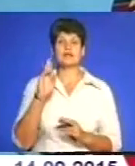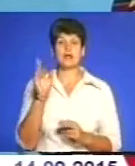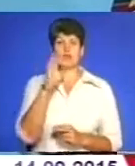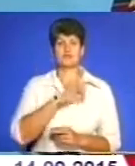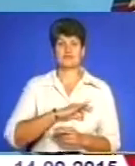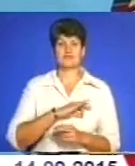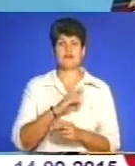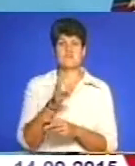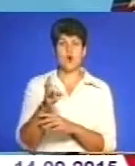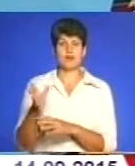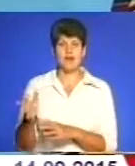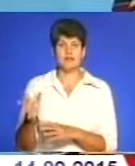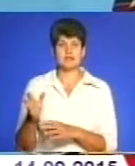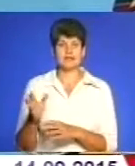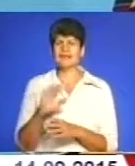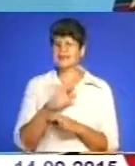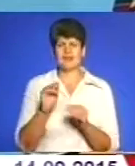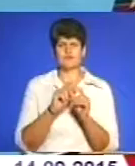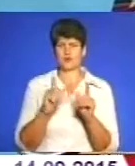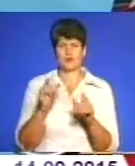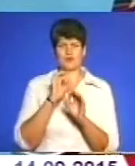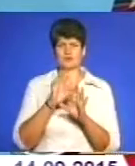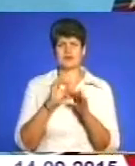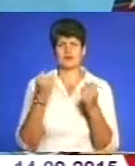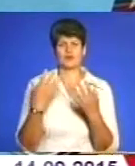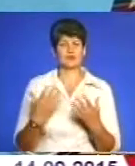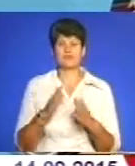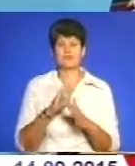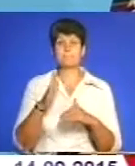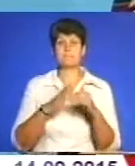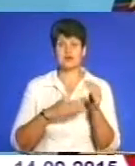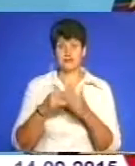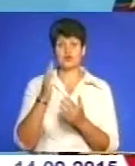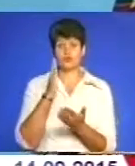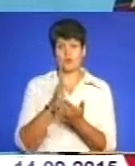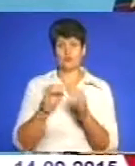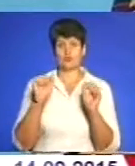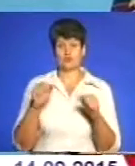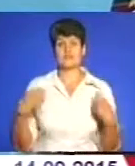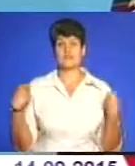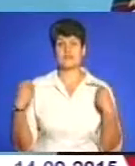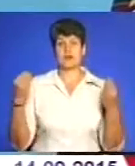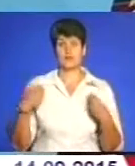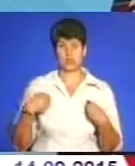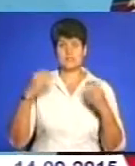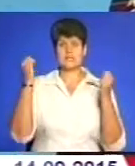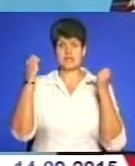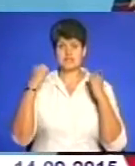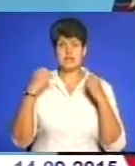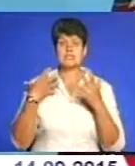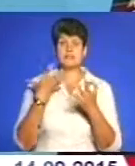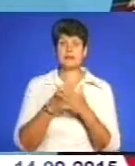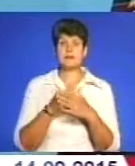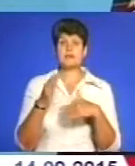вогнегасниками. Не так, як в школі їм розказують просто на плакатах. Вони практично мають можливість одягнути бойовий одяг, каску і своїми